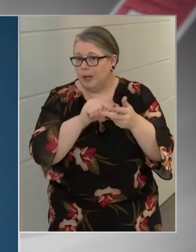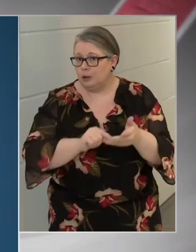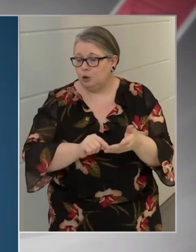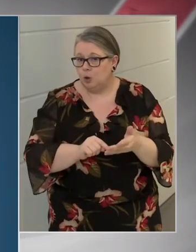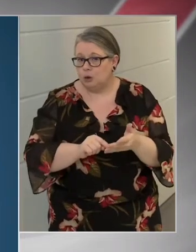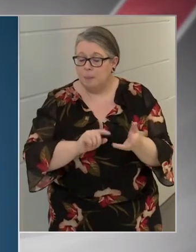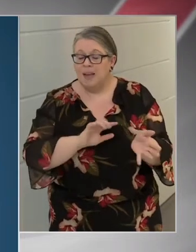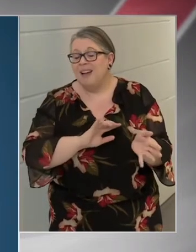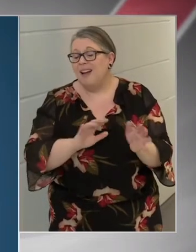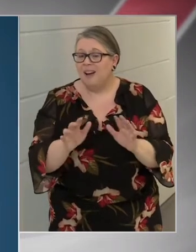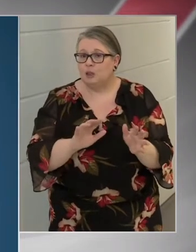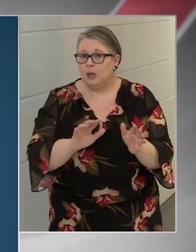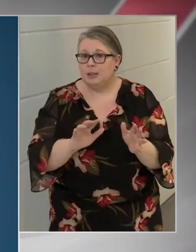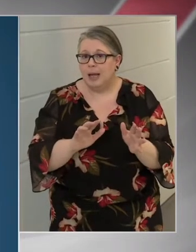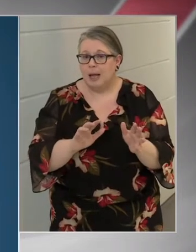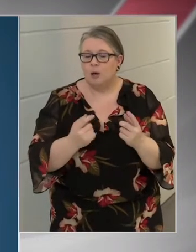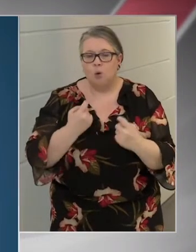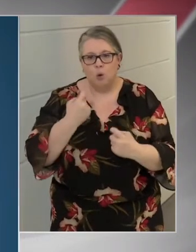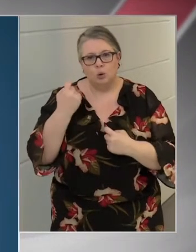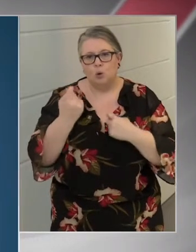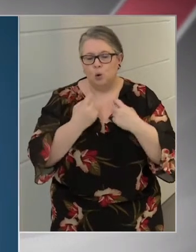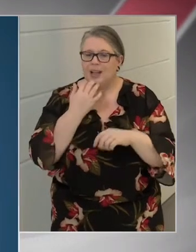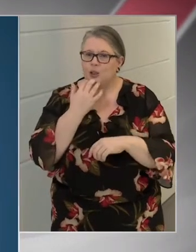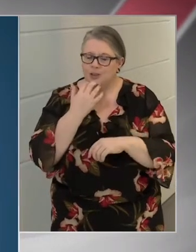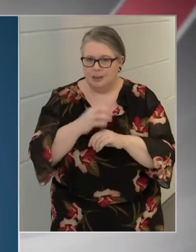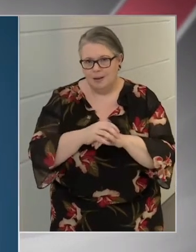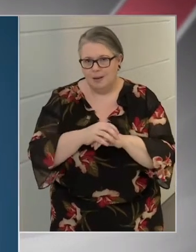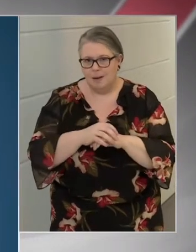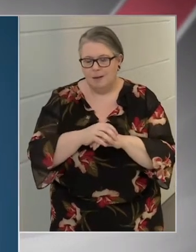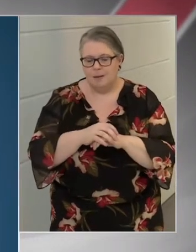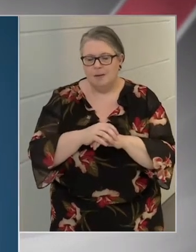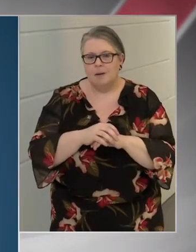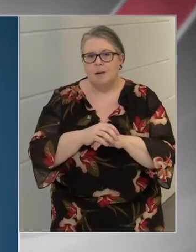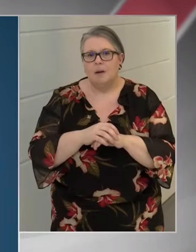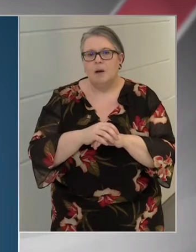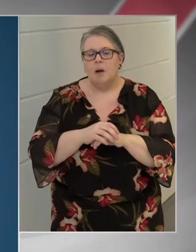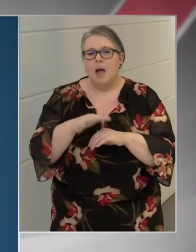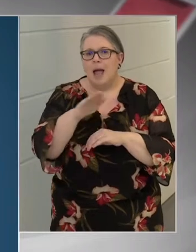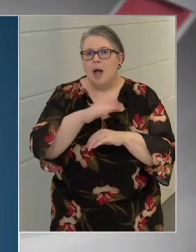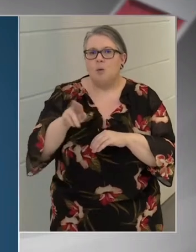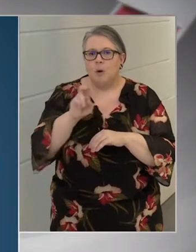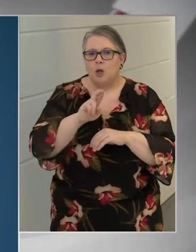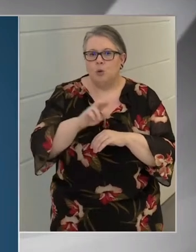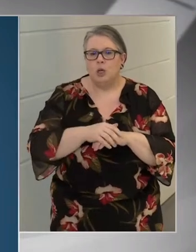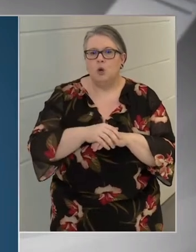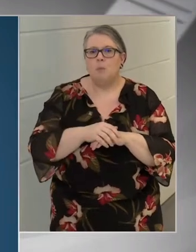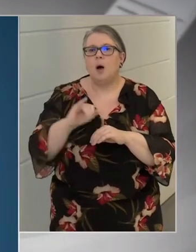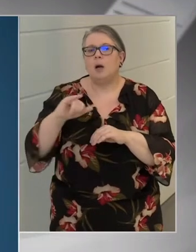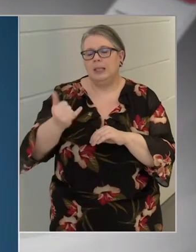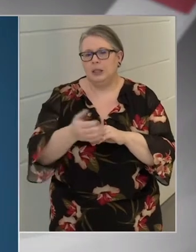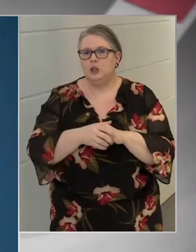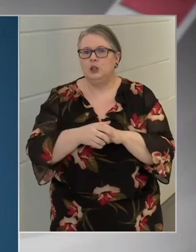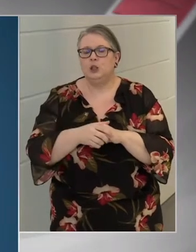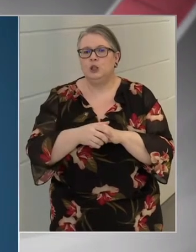esetleg mérlegelést igényel. Az Európai Unióban is